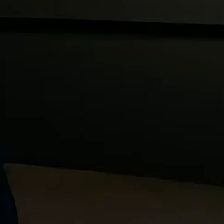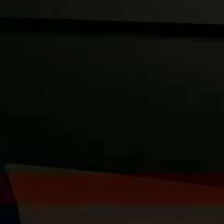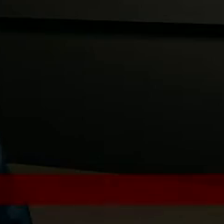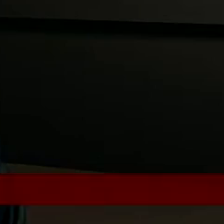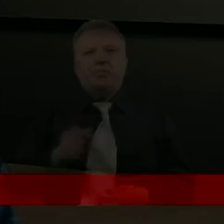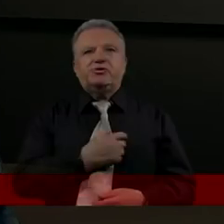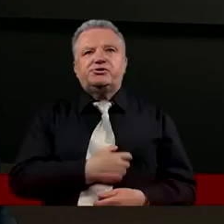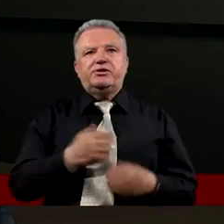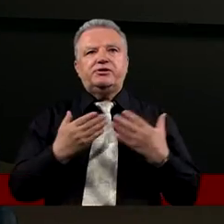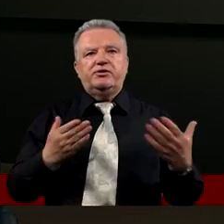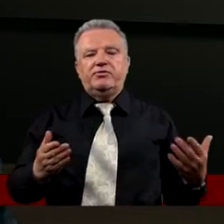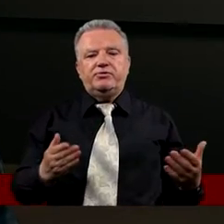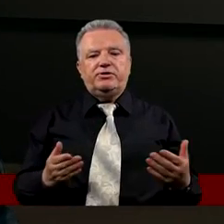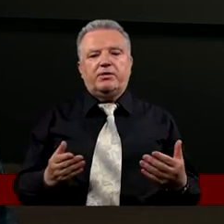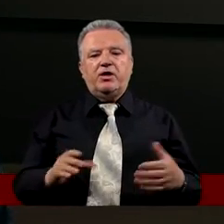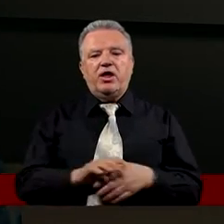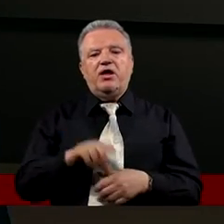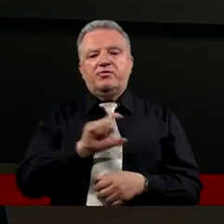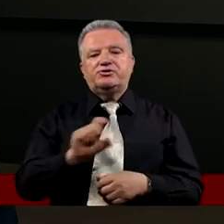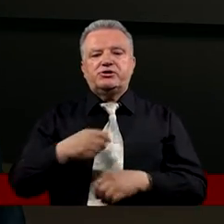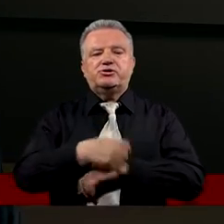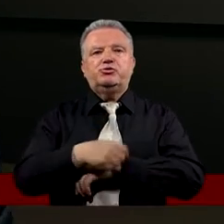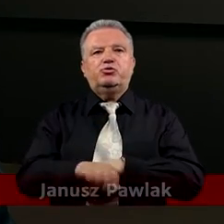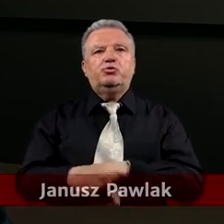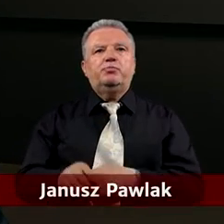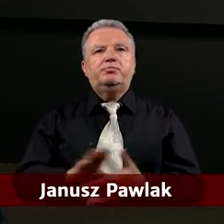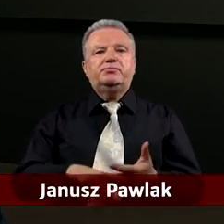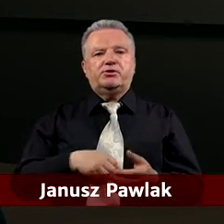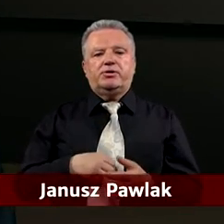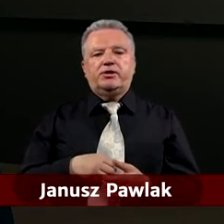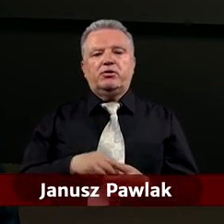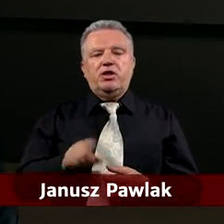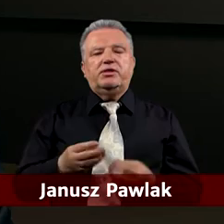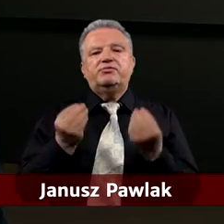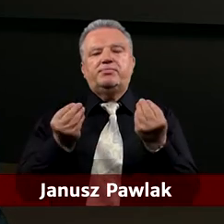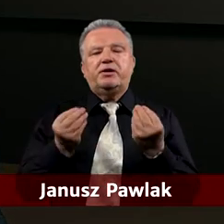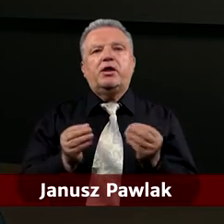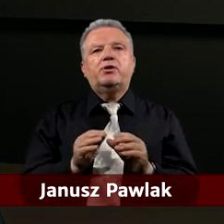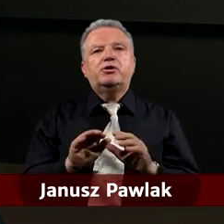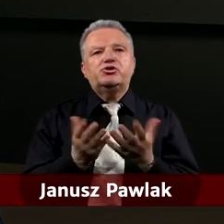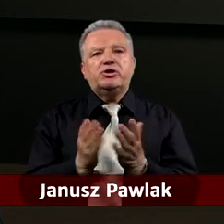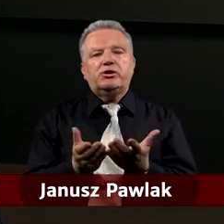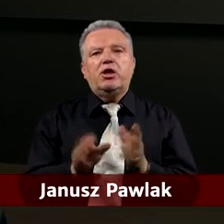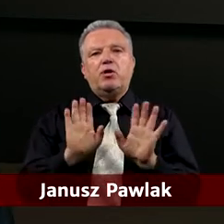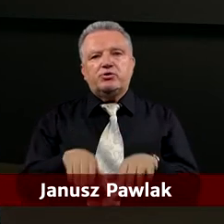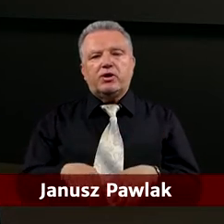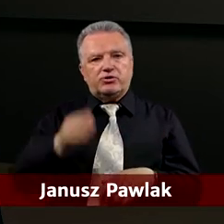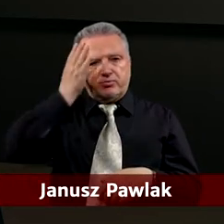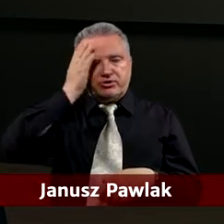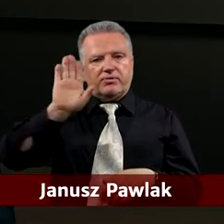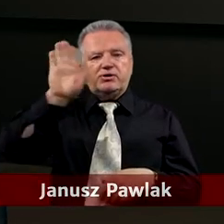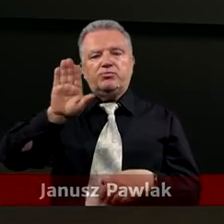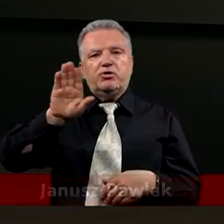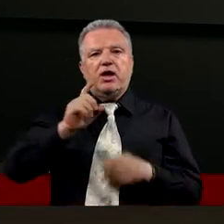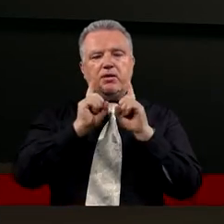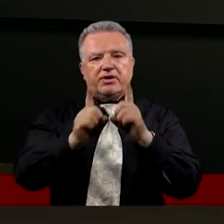Bardzo serdecznie witam Państwa podczas Studium Pisma Świętego. Tej wspaniałej księgi pozwalającej poznawać